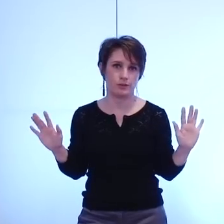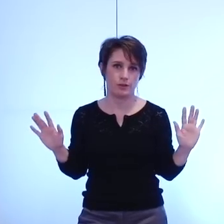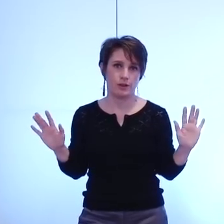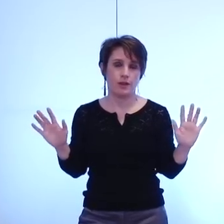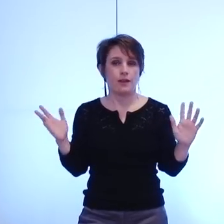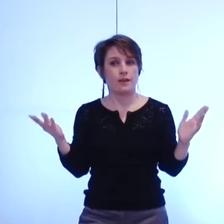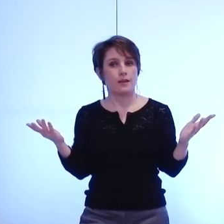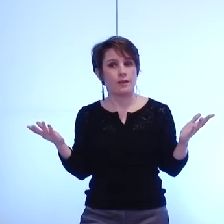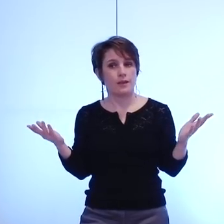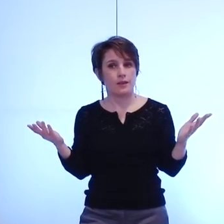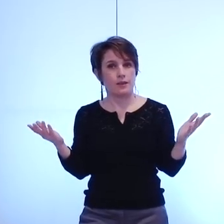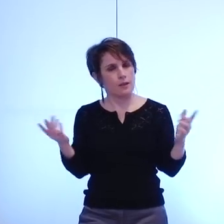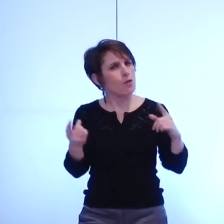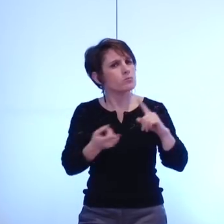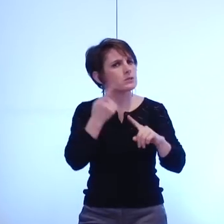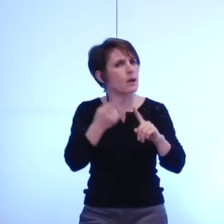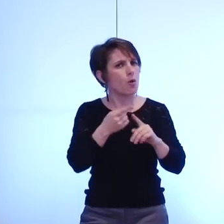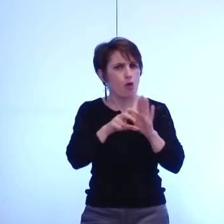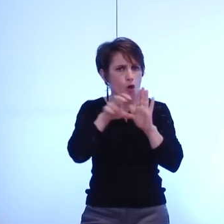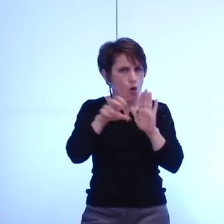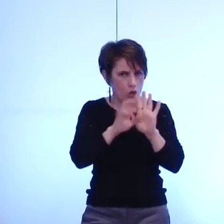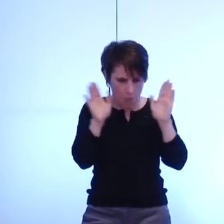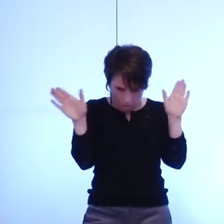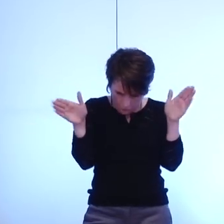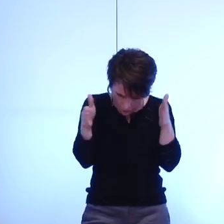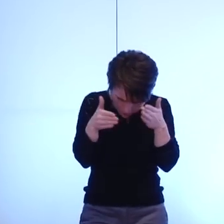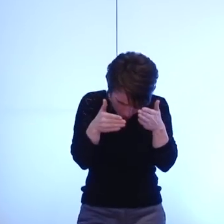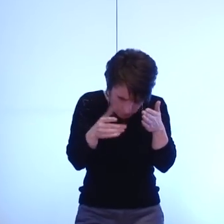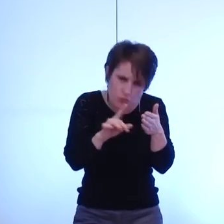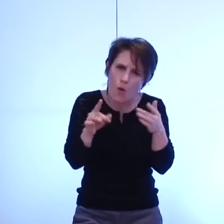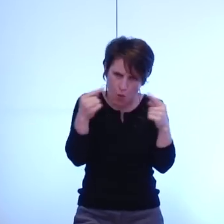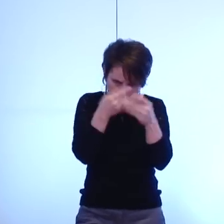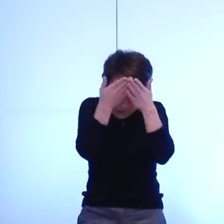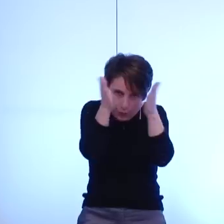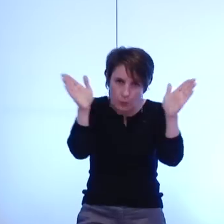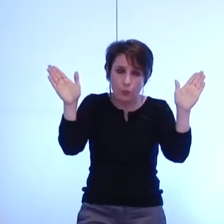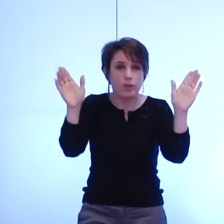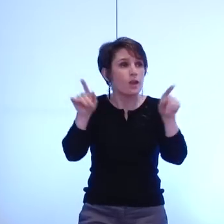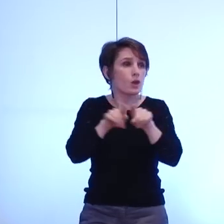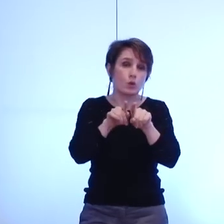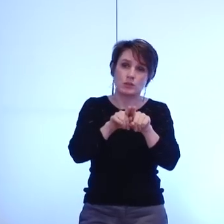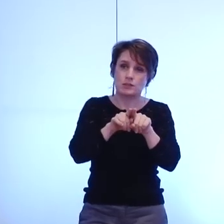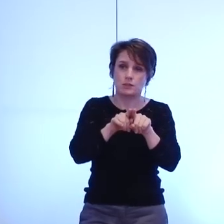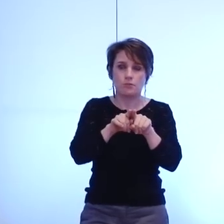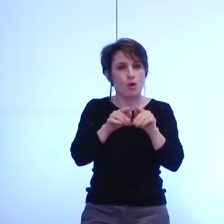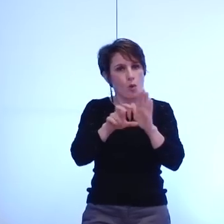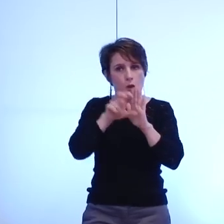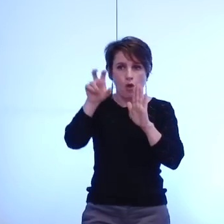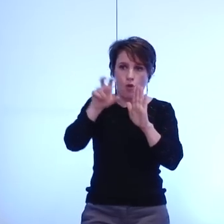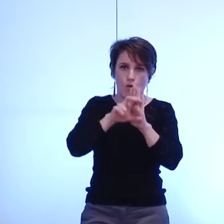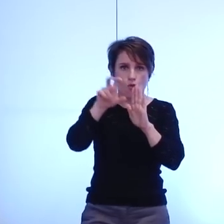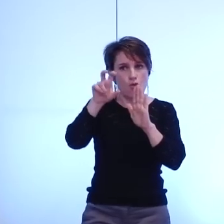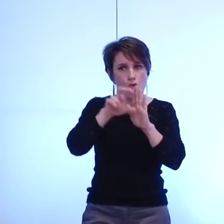-ci ne se recroqueville sur elle-même et pour tout dire sans jouer petit bras là où nous sentons bien que les villes